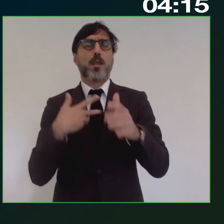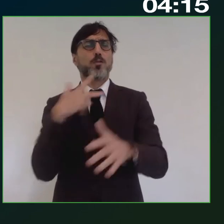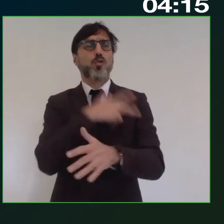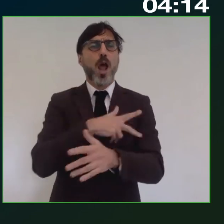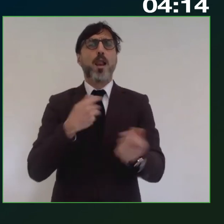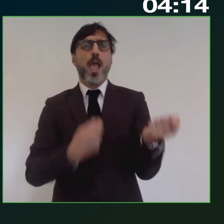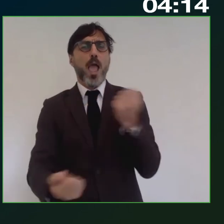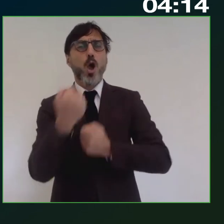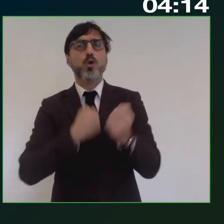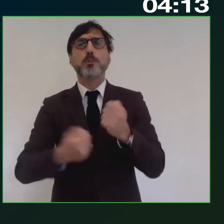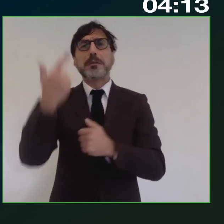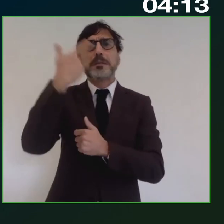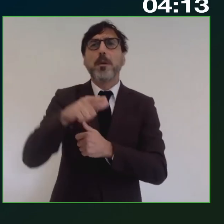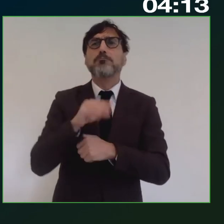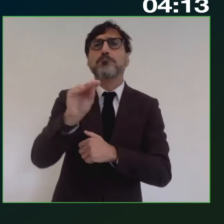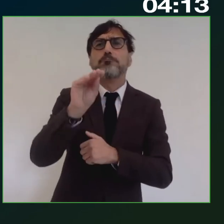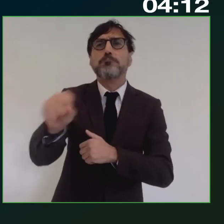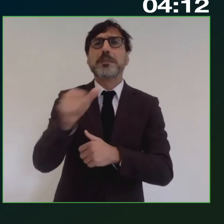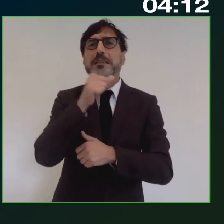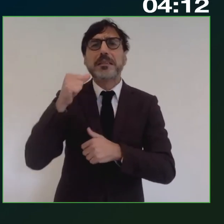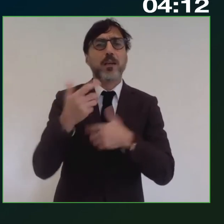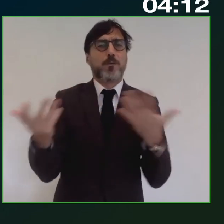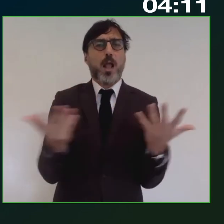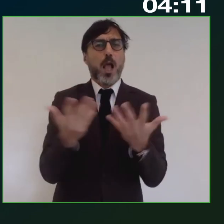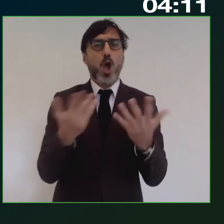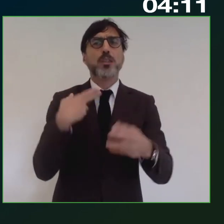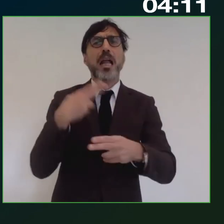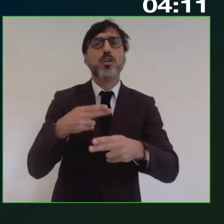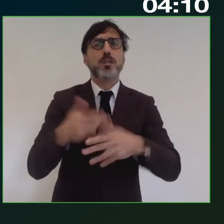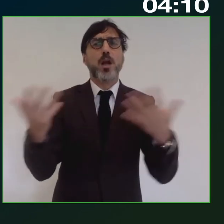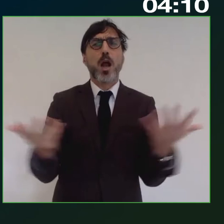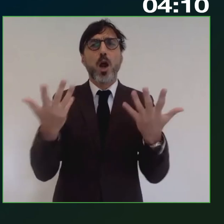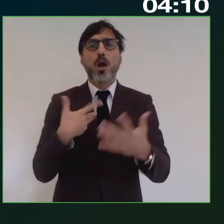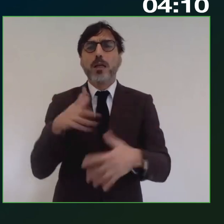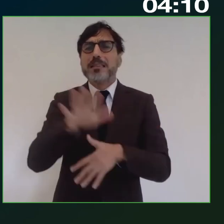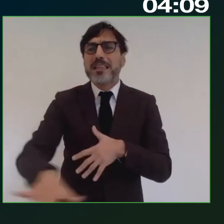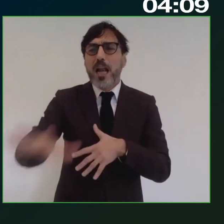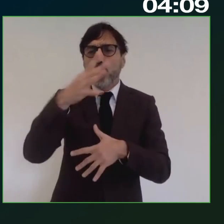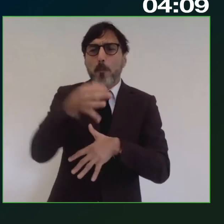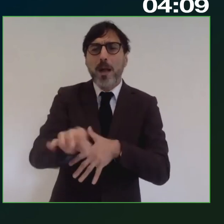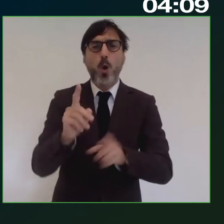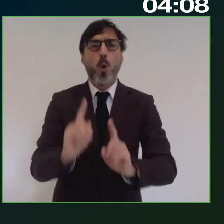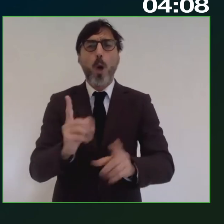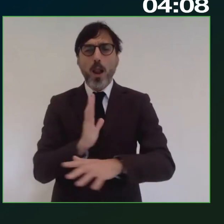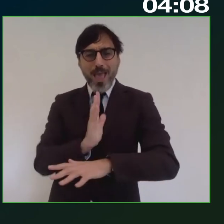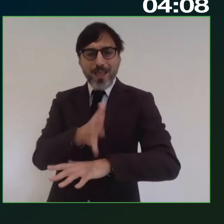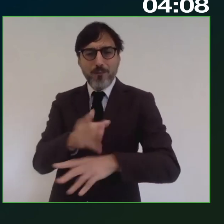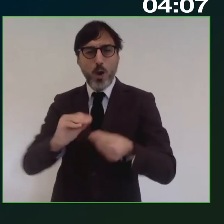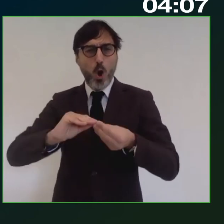sapere e per chiedere che cosa sia necessaria, qual è la peculiarità di quel territorio e come poter intervenire